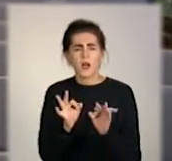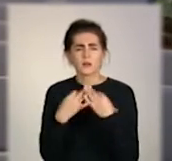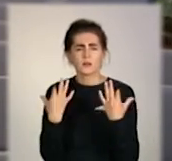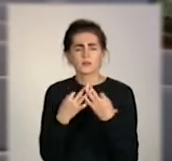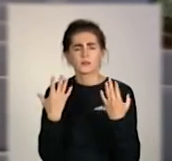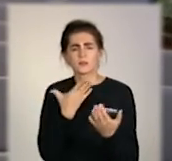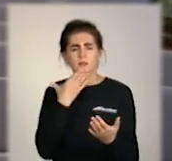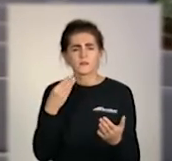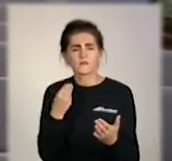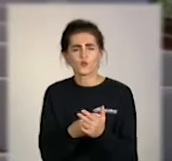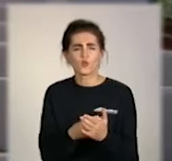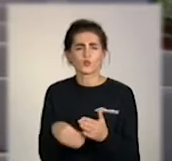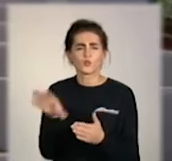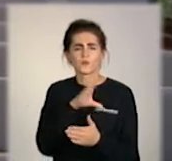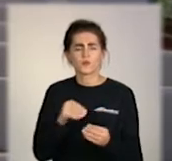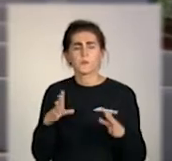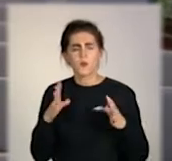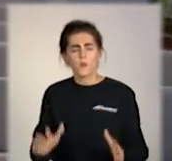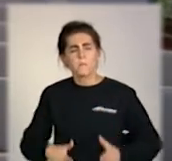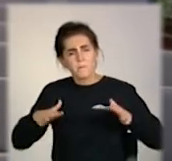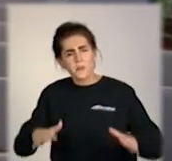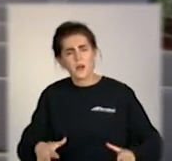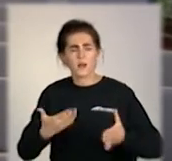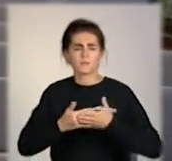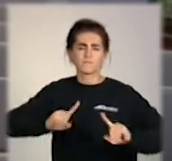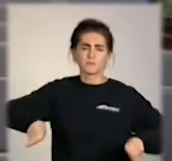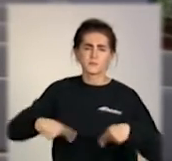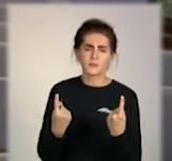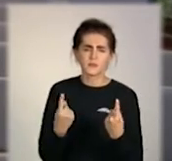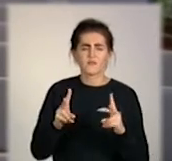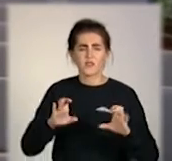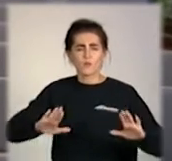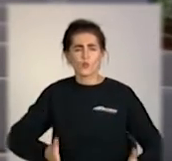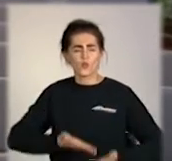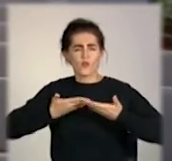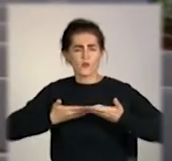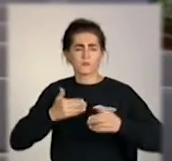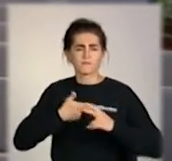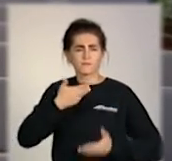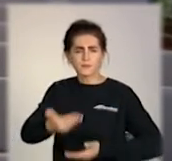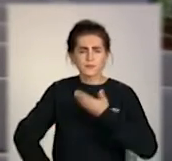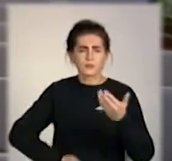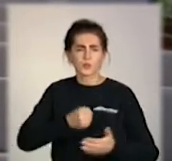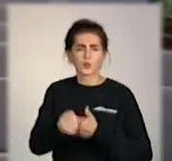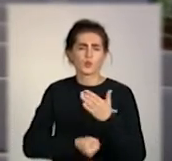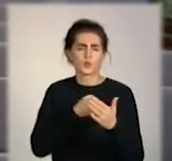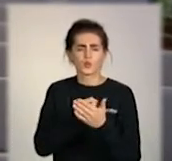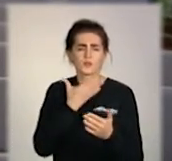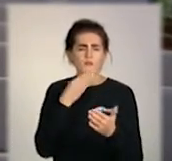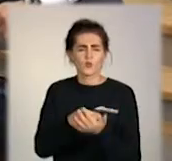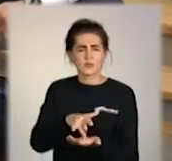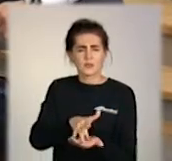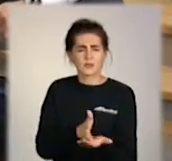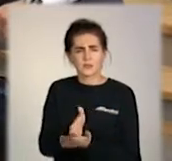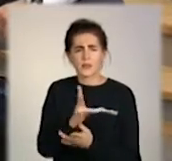падіння, а потім взльоти і змотивували нас йти до своєї цілі, не здаватися.